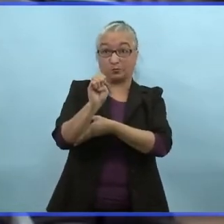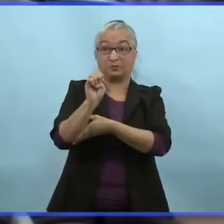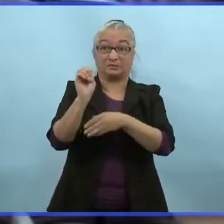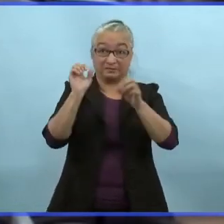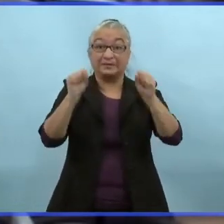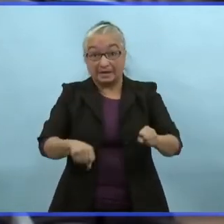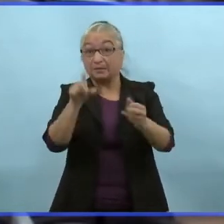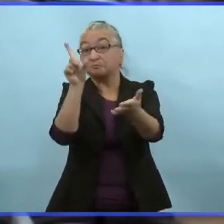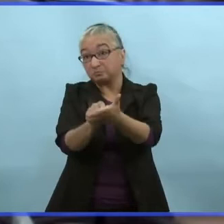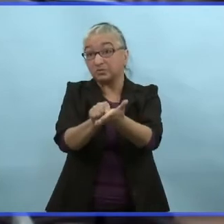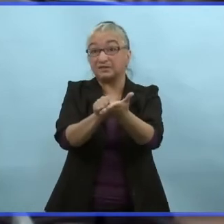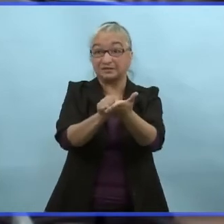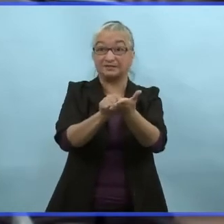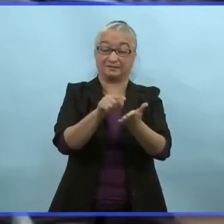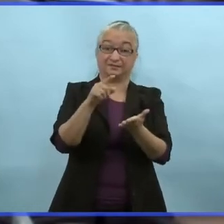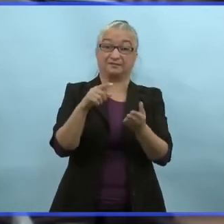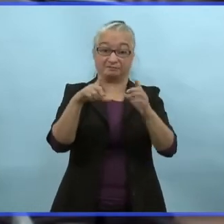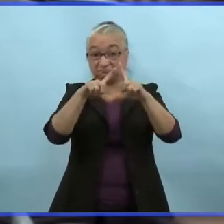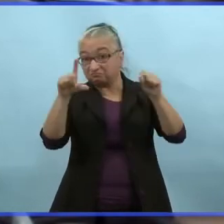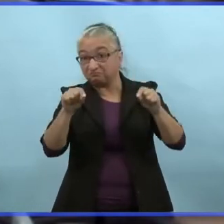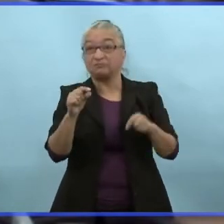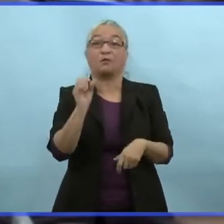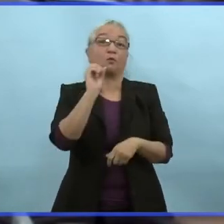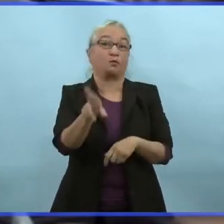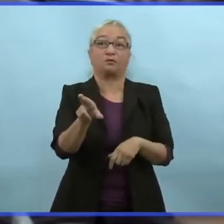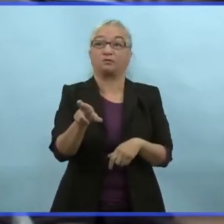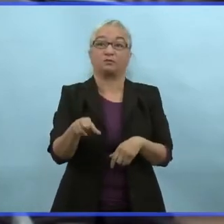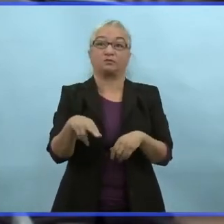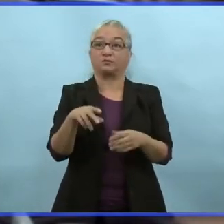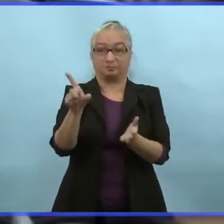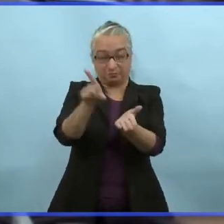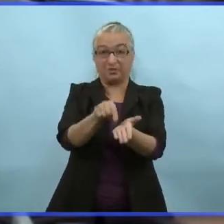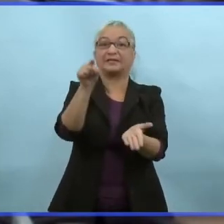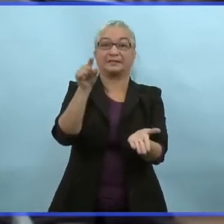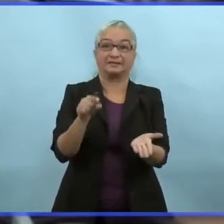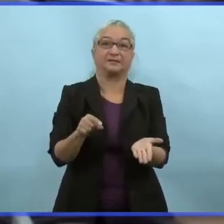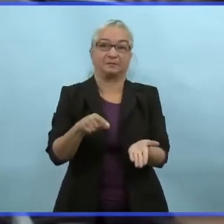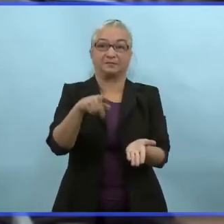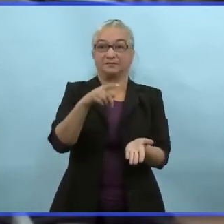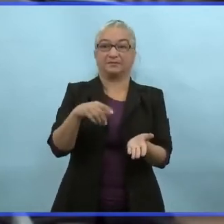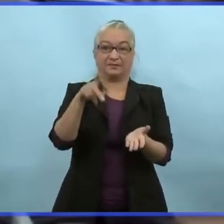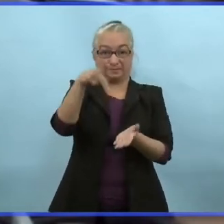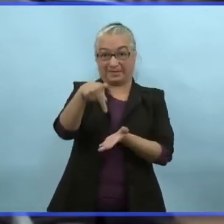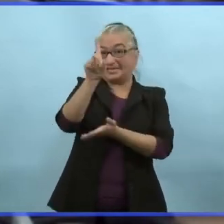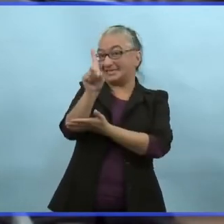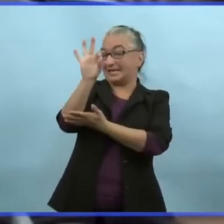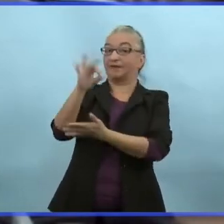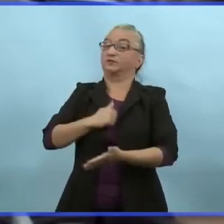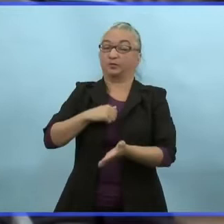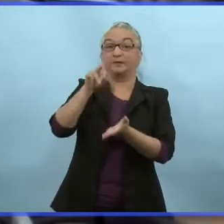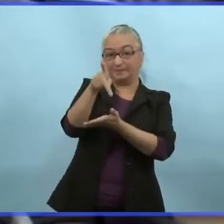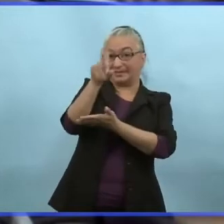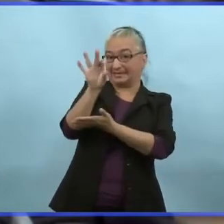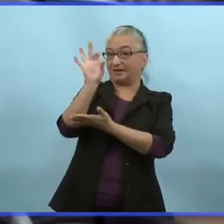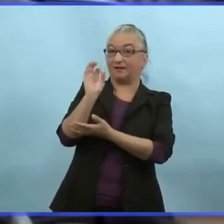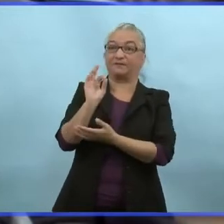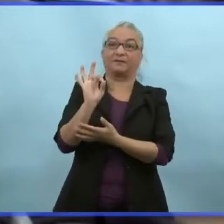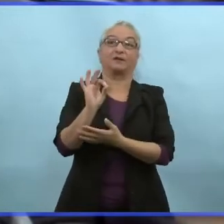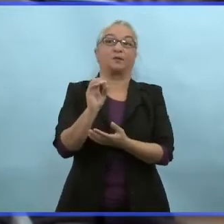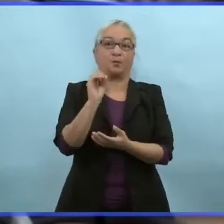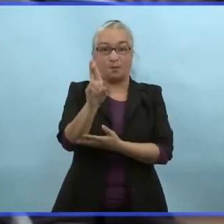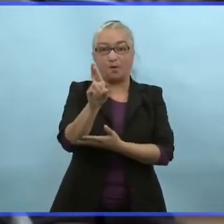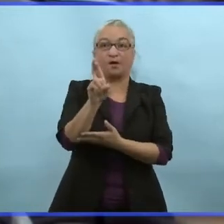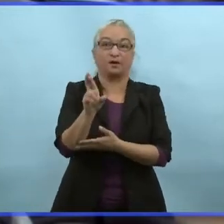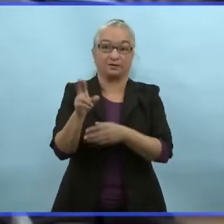en tant que document PDF par courriel ou le sauvegarder sur votre appareil et le code est créé.